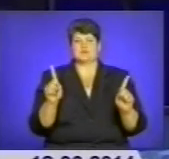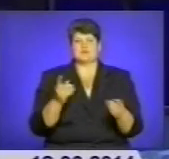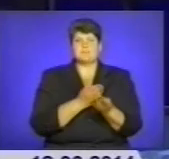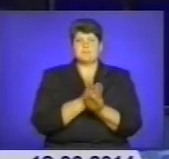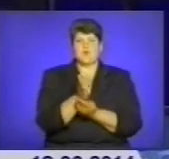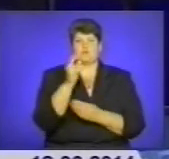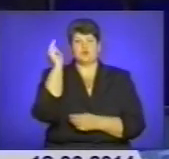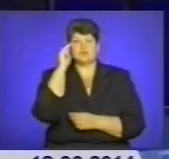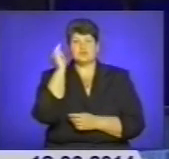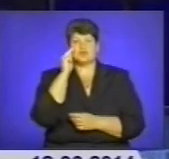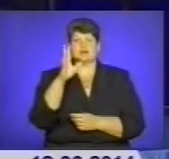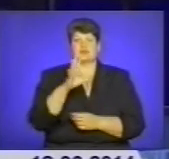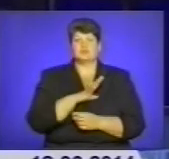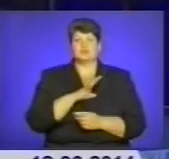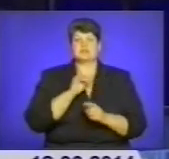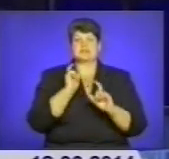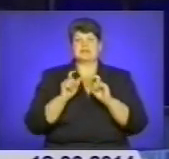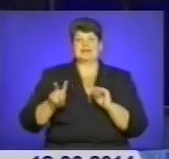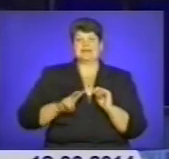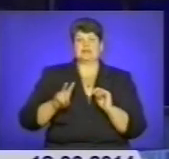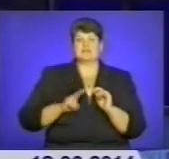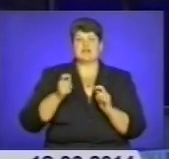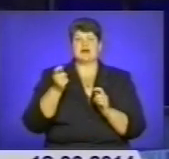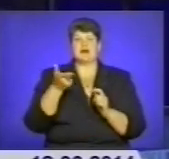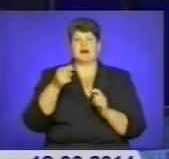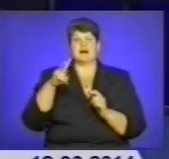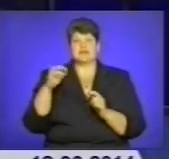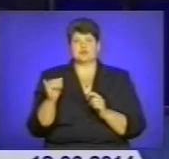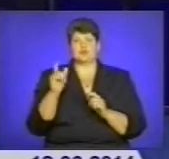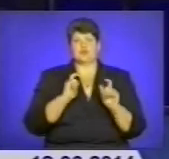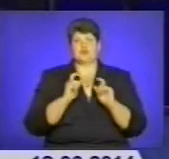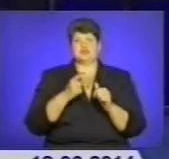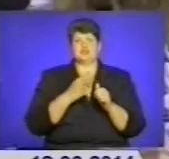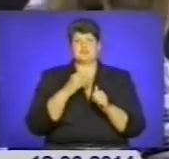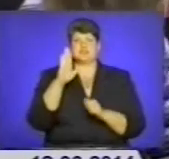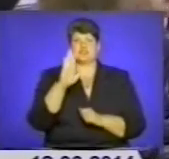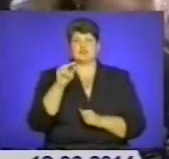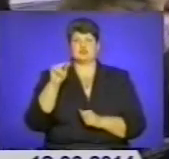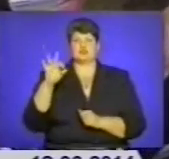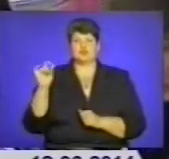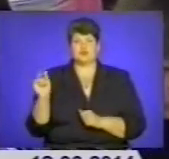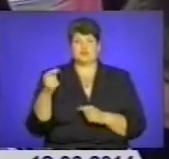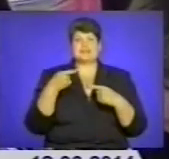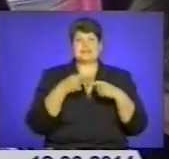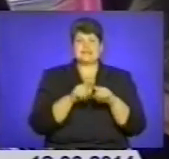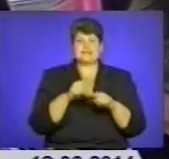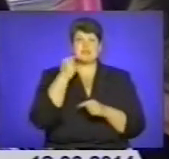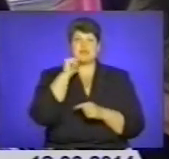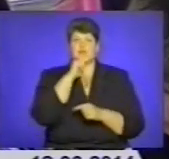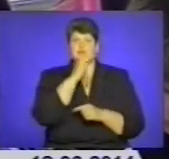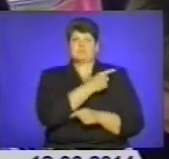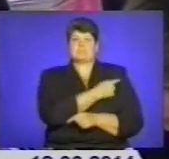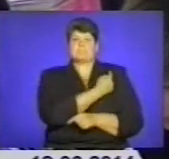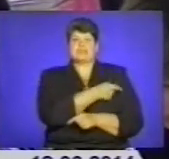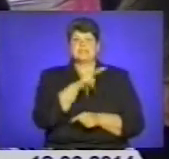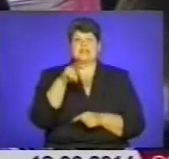проблеми та перспективи йшлося на семінарі директорів у Галицькому коледжі імені В'ячеслава Чорнового. Технічний, економічний, медичний